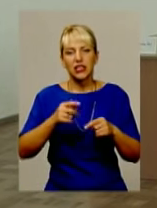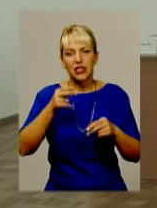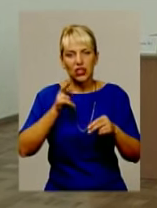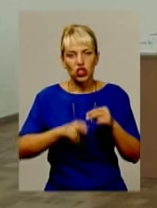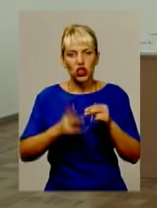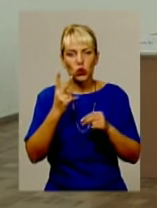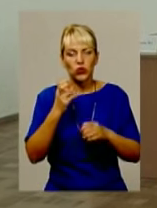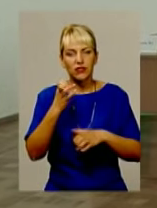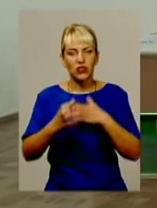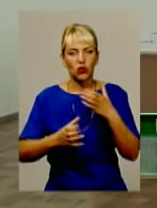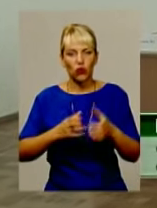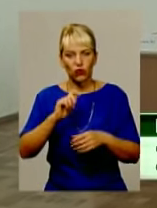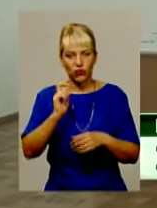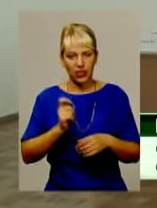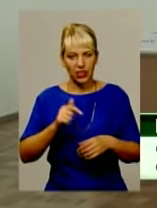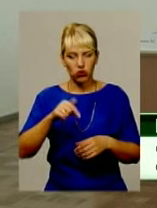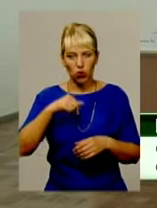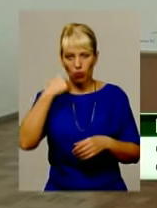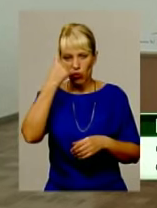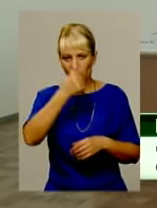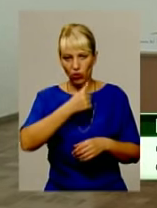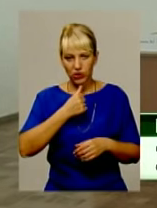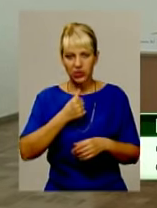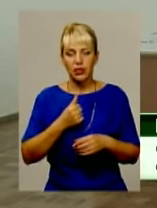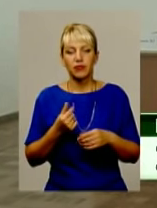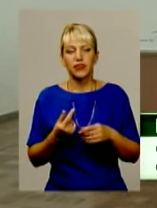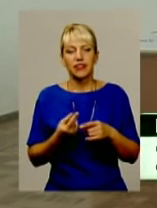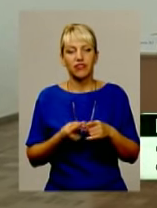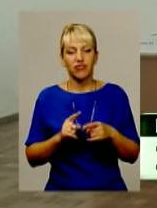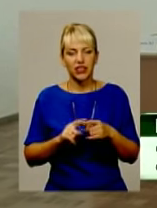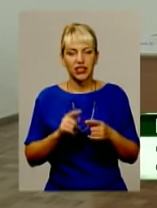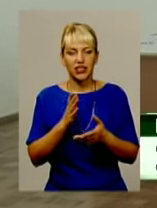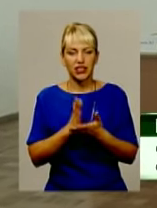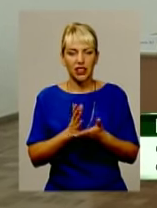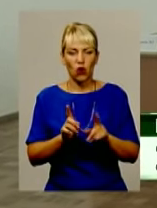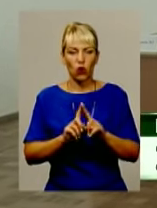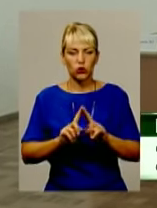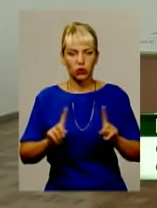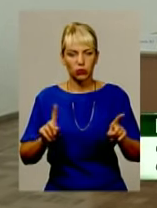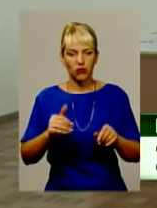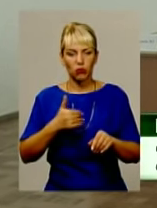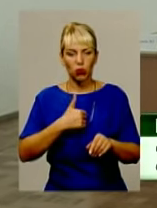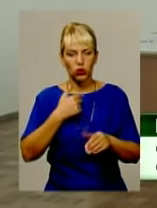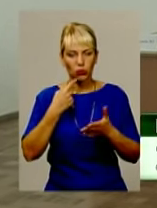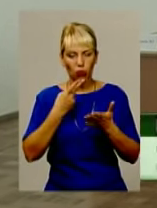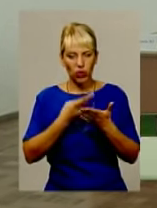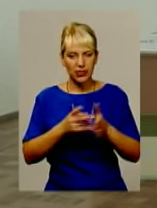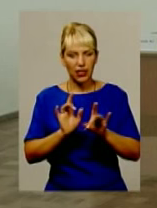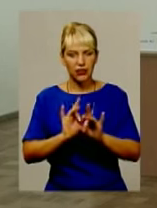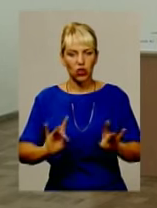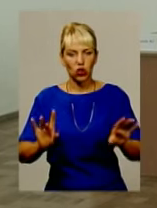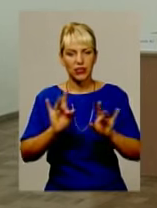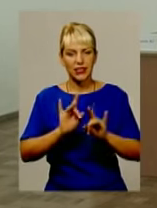-річчя завершення Другої світової війни, він є особливим і хочемо розказати